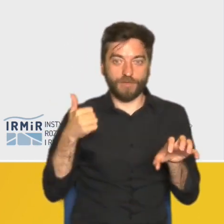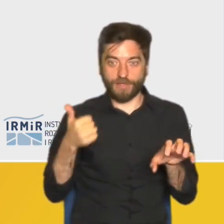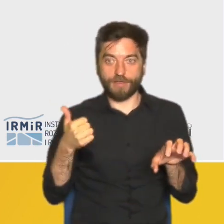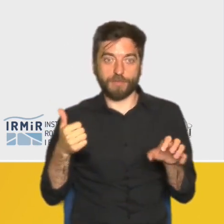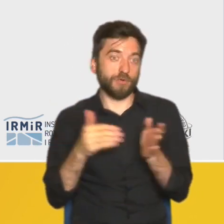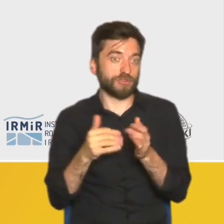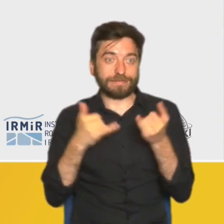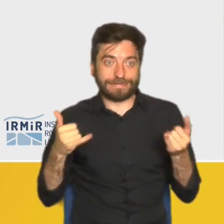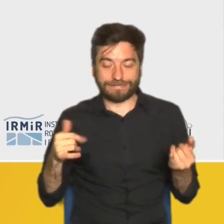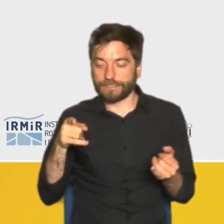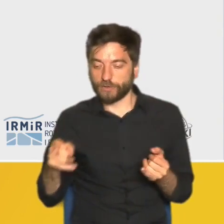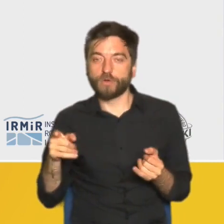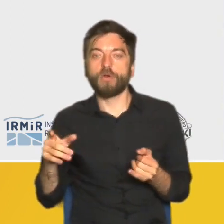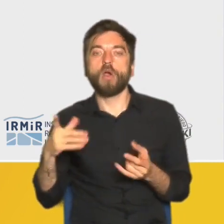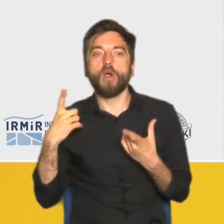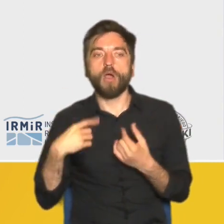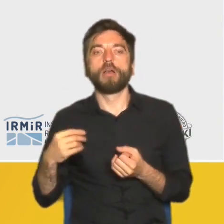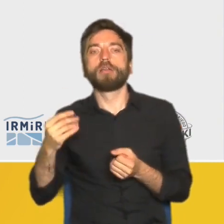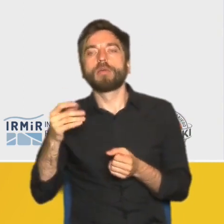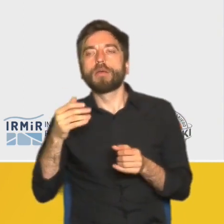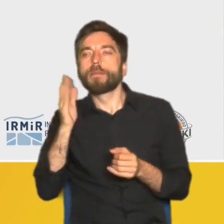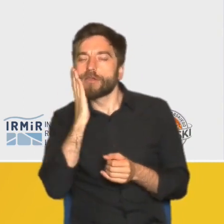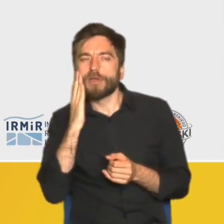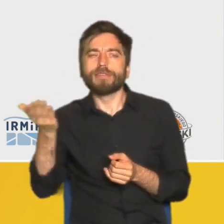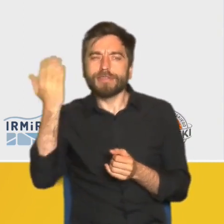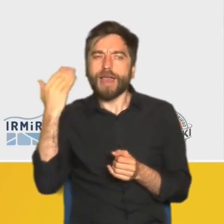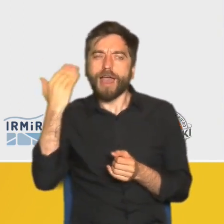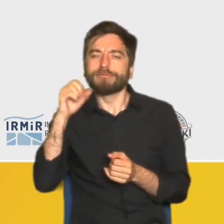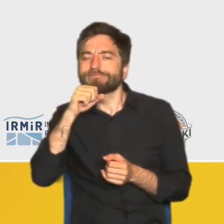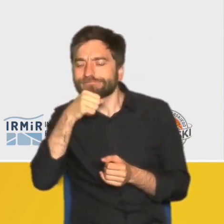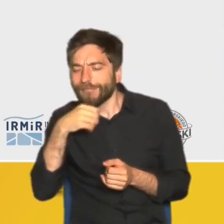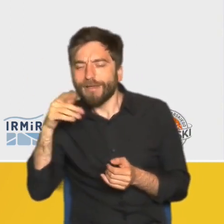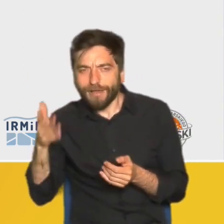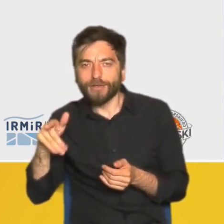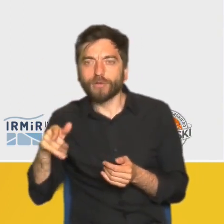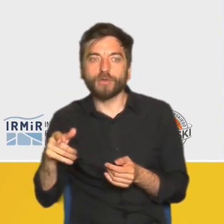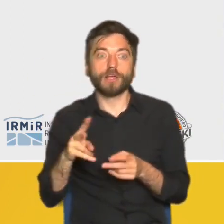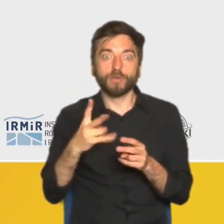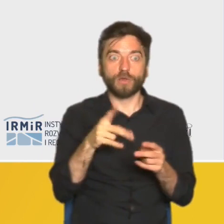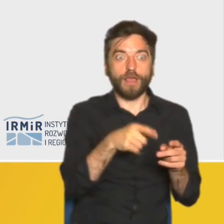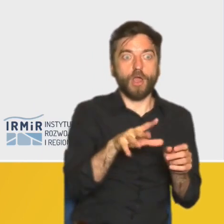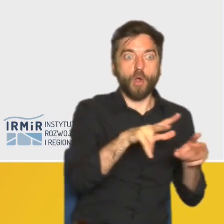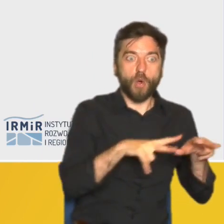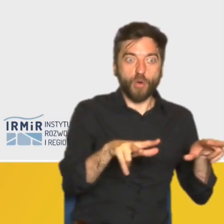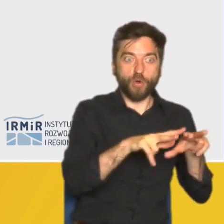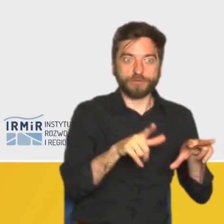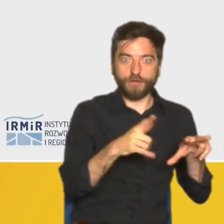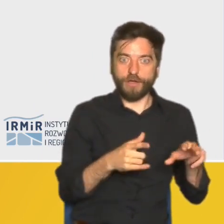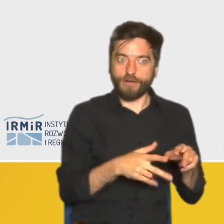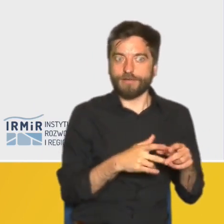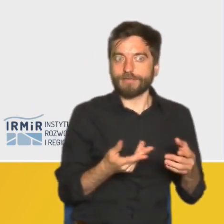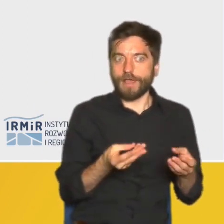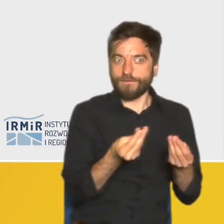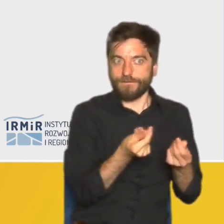strony mieszkańcy starsi stażem stanowią zwykle liczebniejszy elektorat, a z drugiej strony rodziny napływowe potrafią być ożywczym zastrzykiem